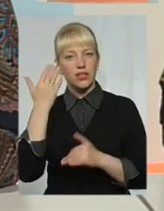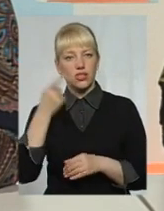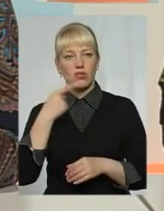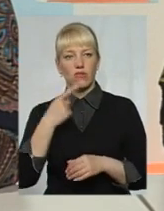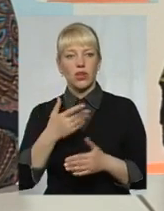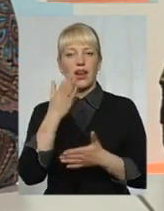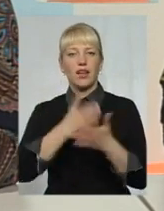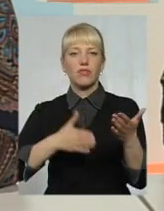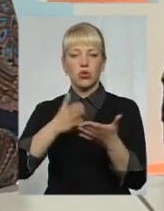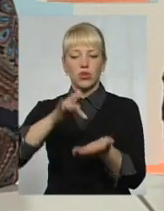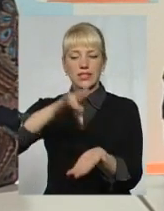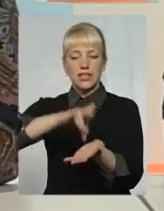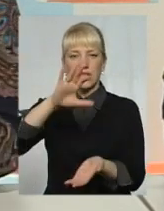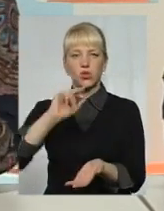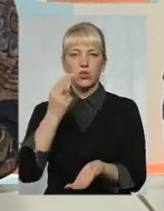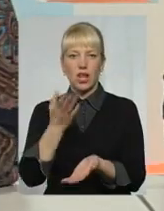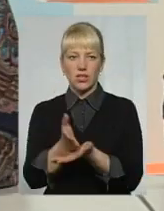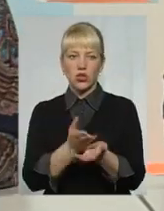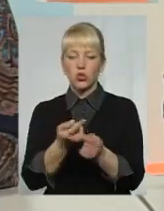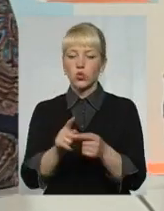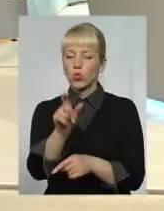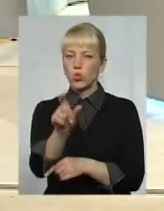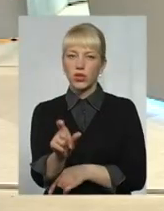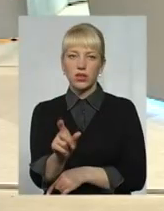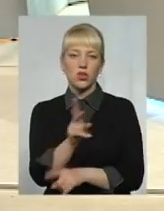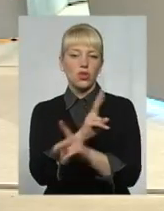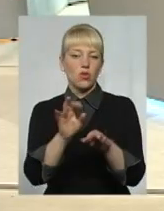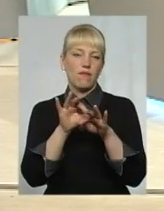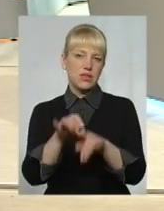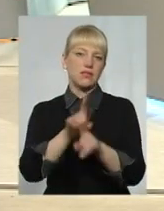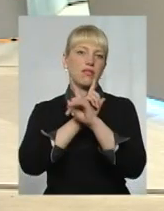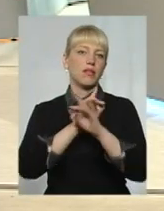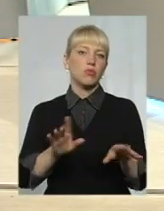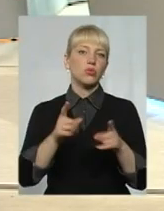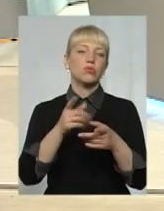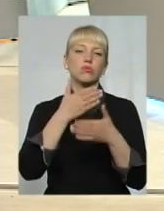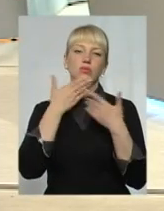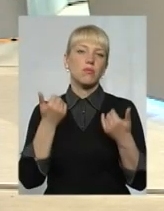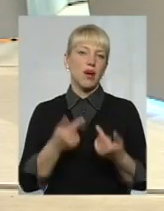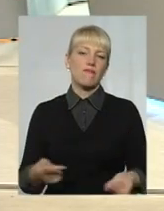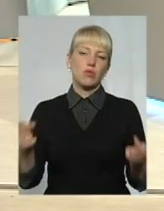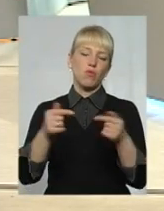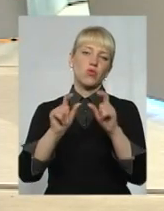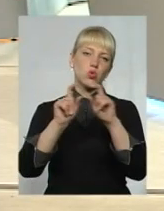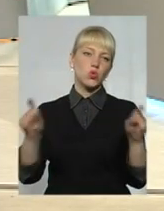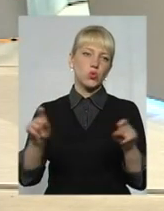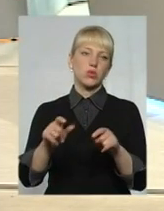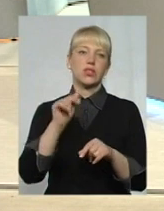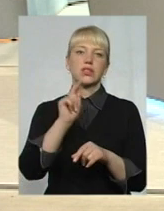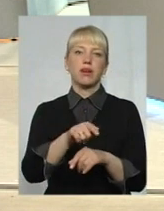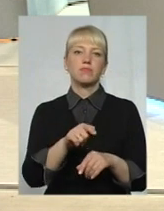ліквідування центру соціальних служб, ніхто ту людину далі вести не буде. Тому що немає відповідної структури. Там